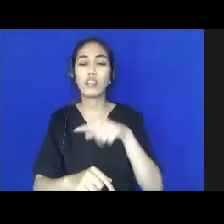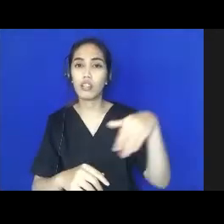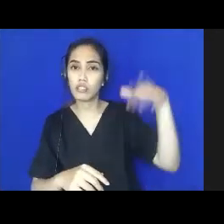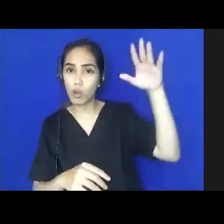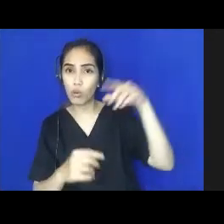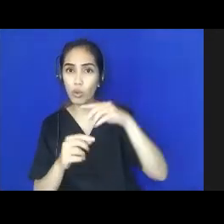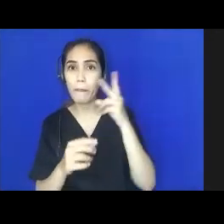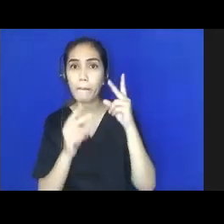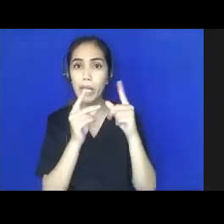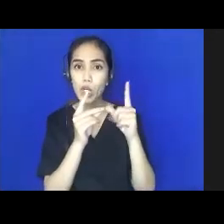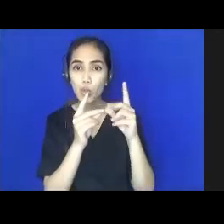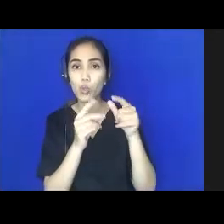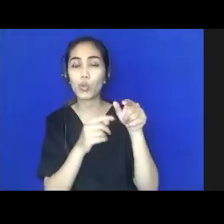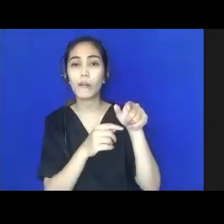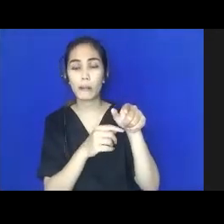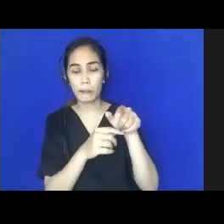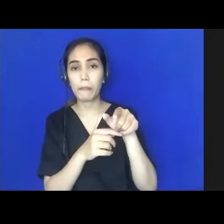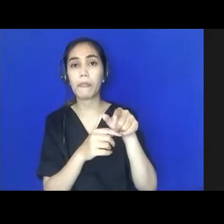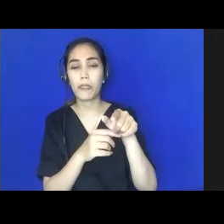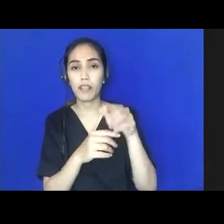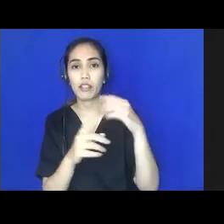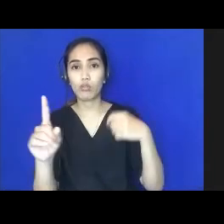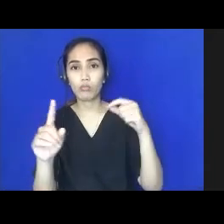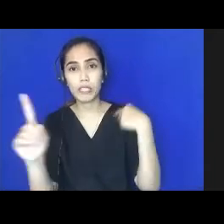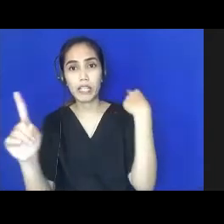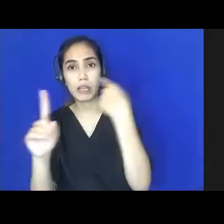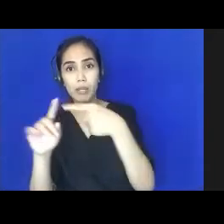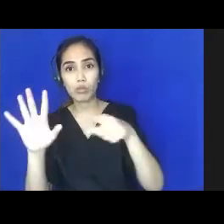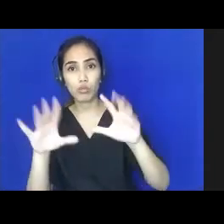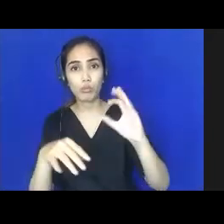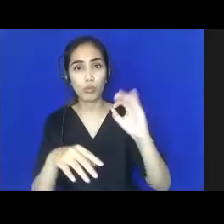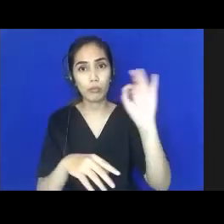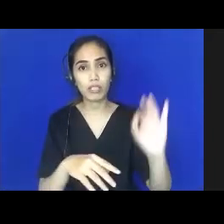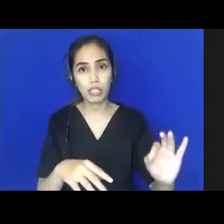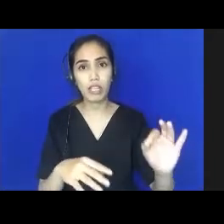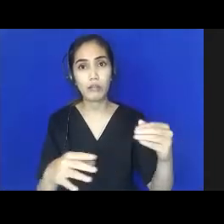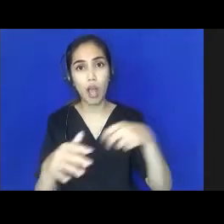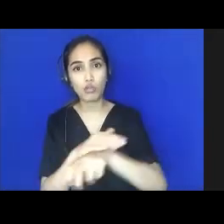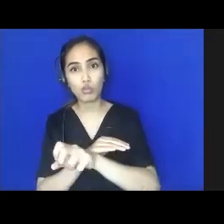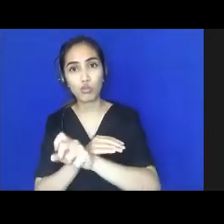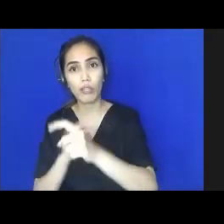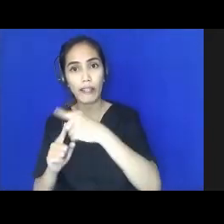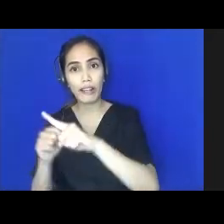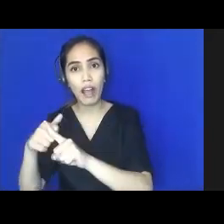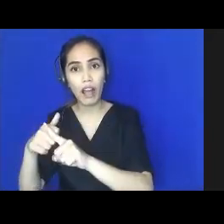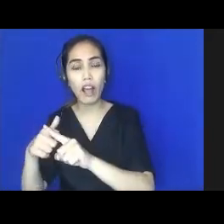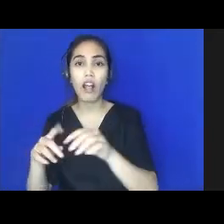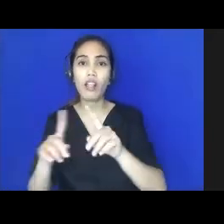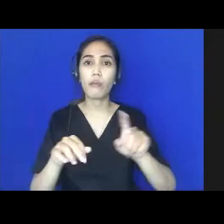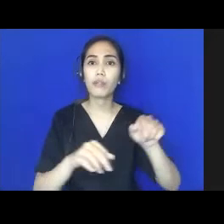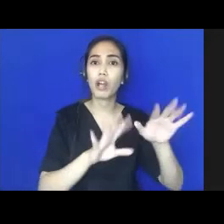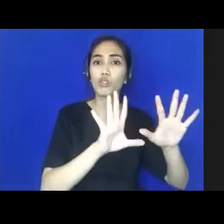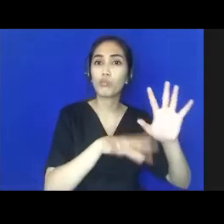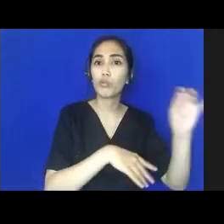itu sudah mereka bisa sampai 70% menjalani pautnya. Tapi kalau dia dari 10% keluarga